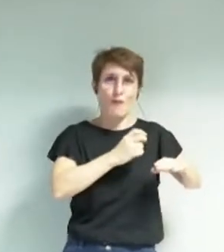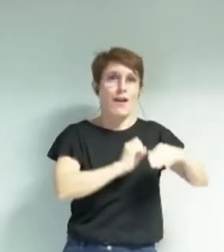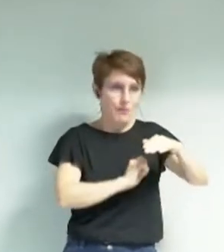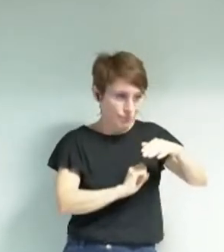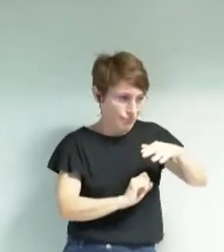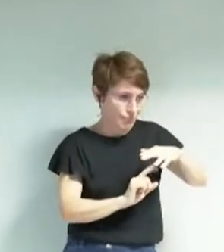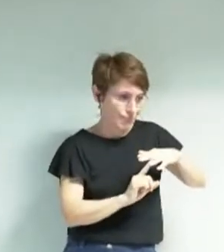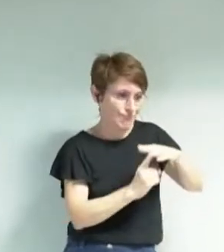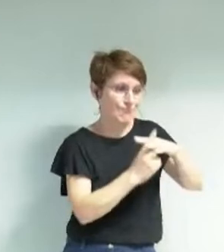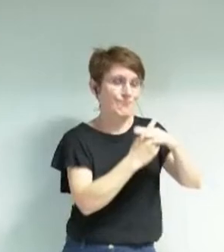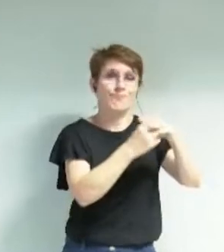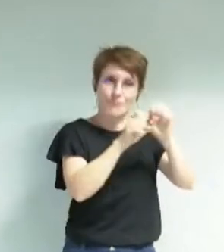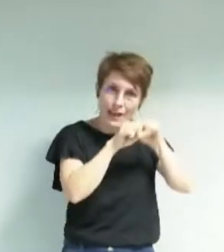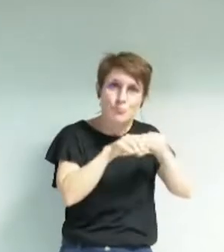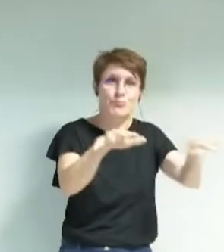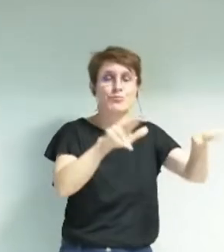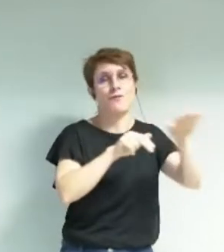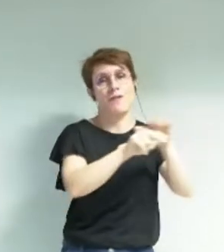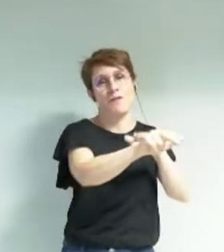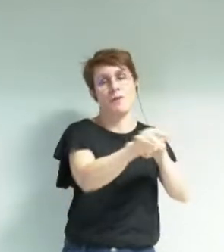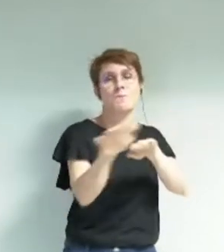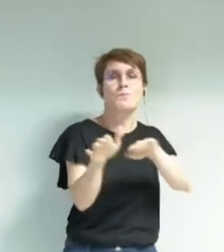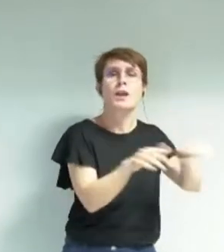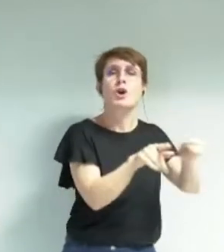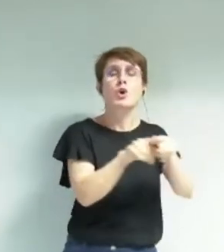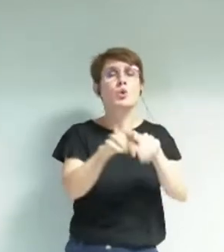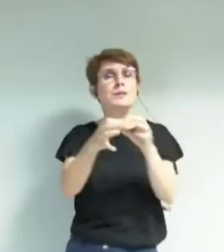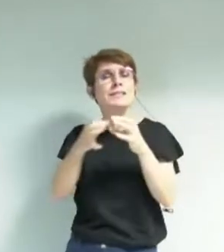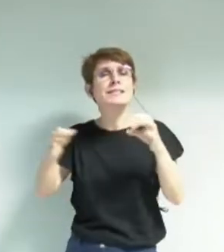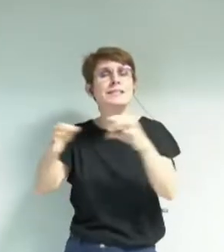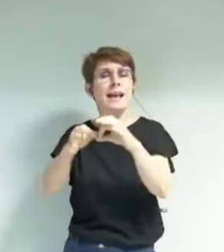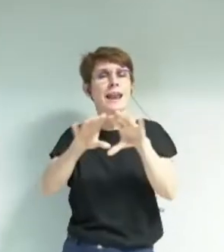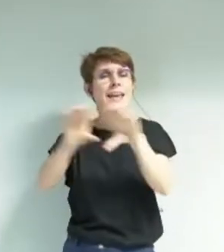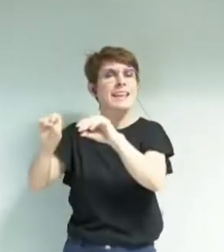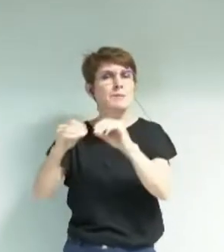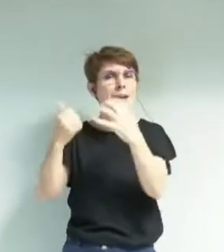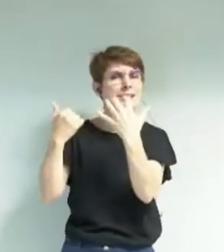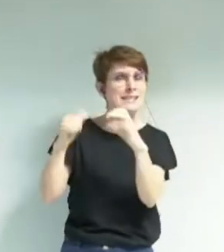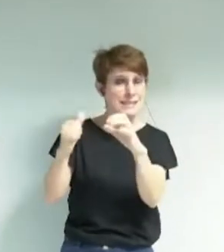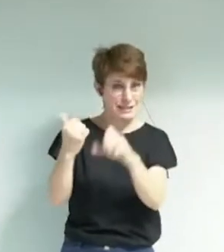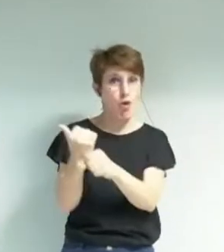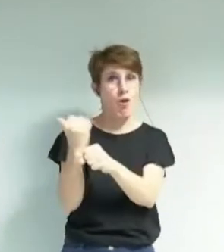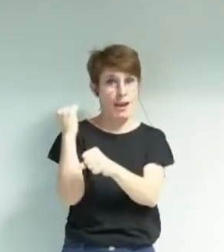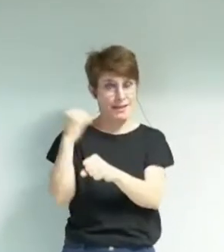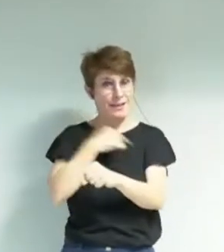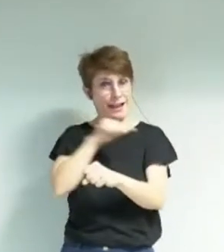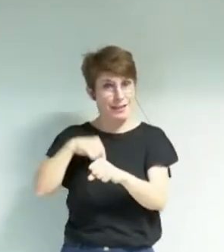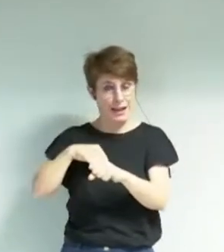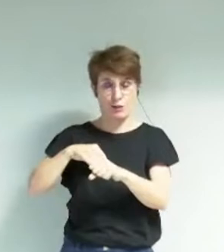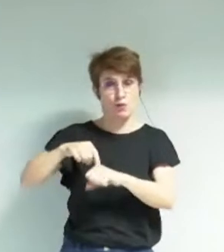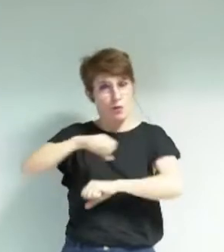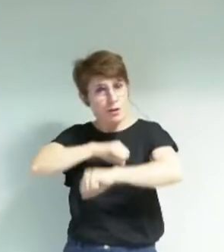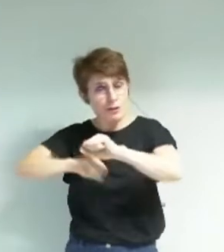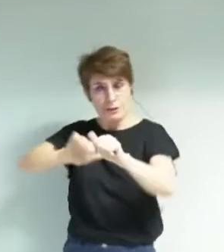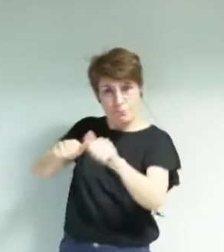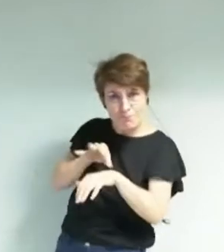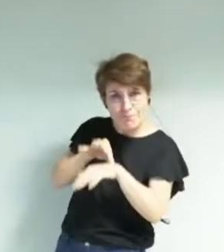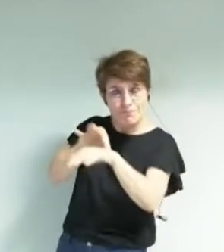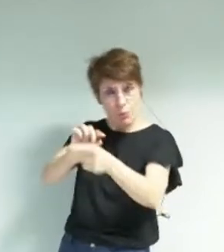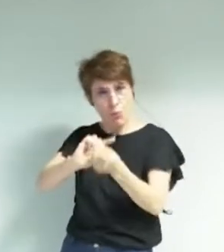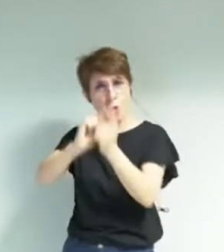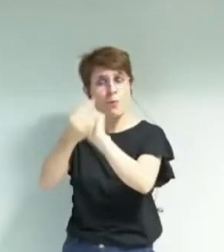Nous l'avons été auprès de l'espace 600 il y a un an, en accompagnant sa transformation en scène conventionnée d'intérêt national.